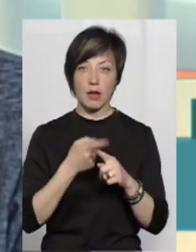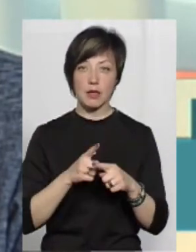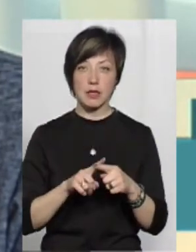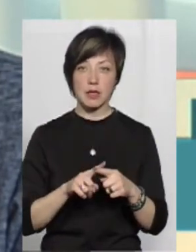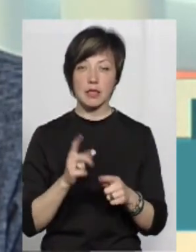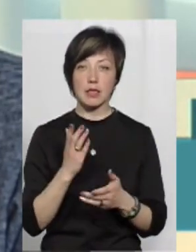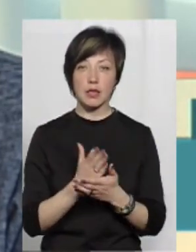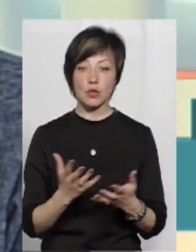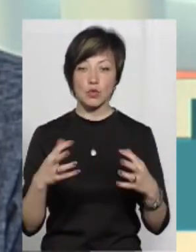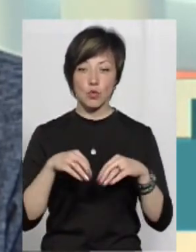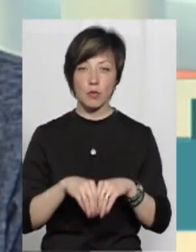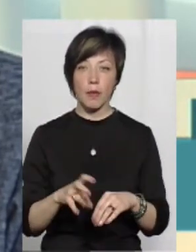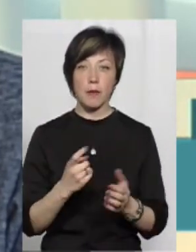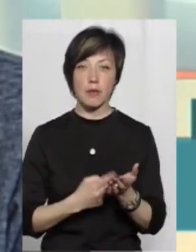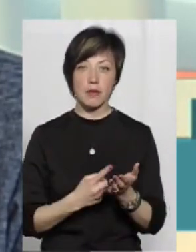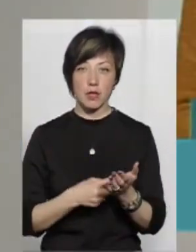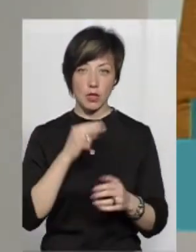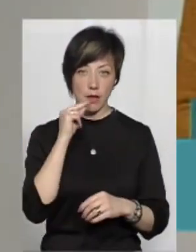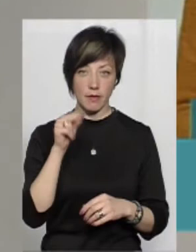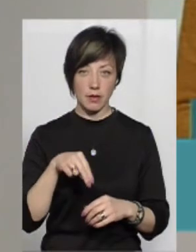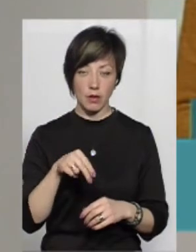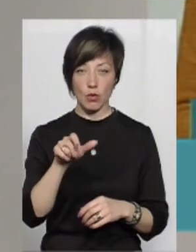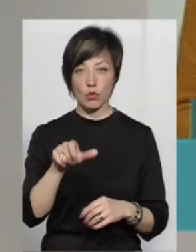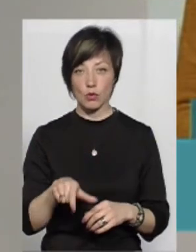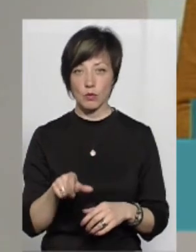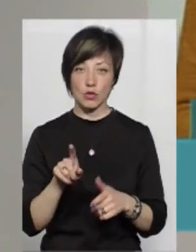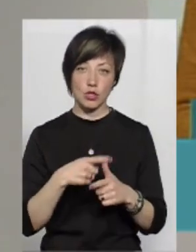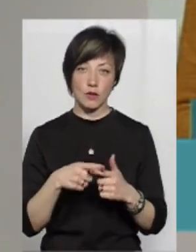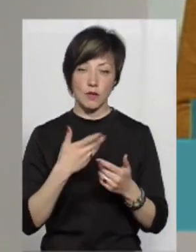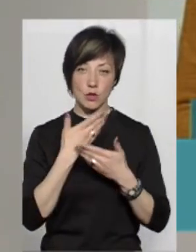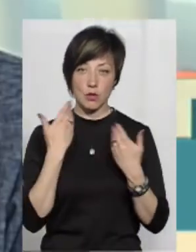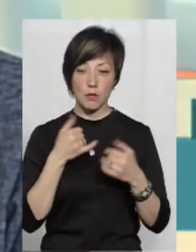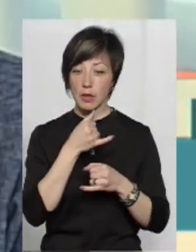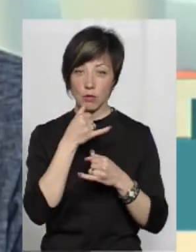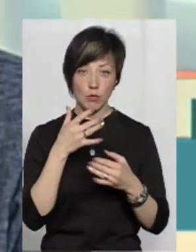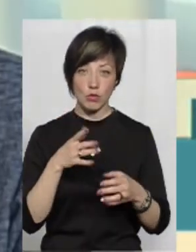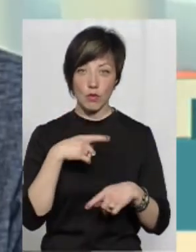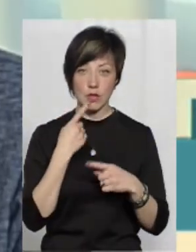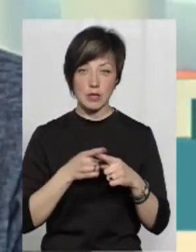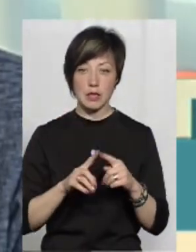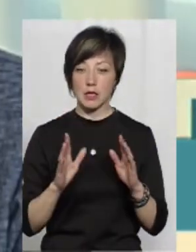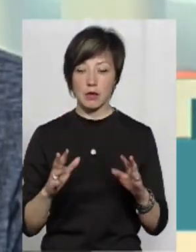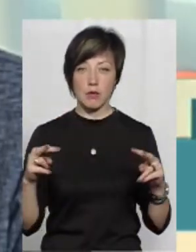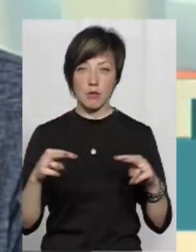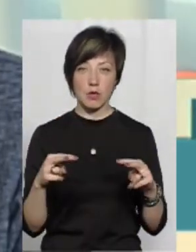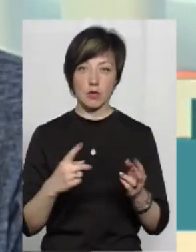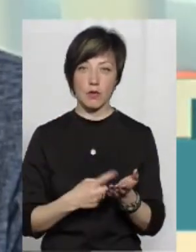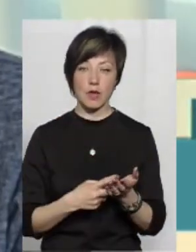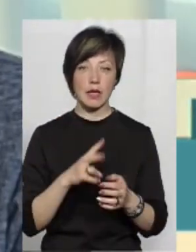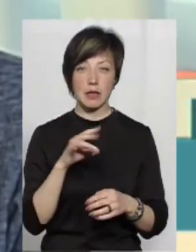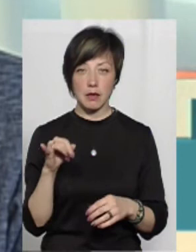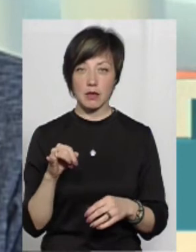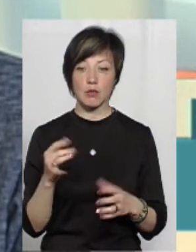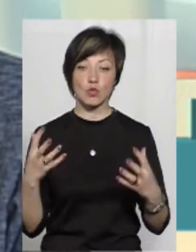і їх сукупності на підтвердження вини, особи чи її відсутності. Тобто, ми не можемо говорити, що це тільки показами має доводитися.